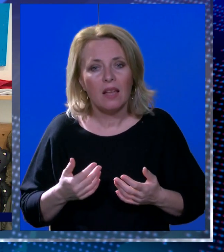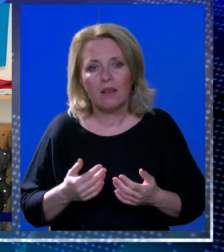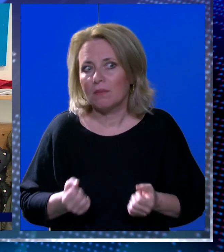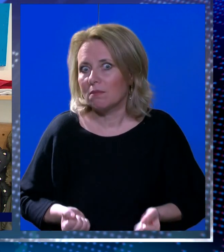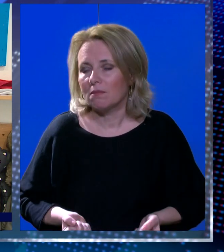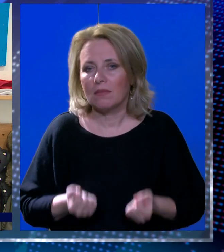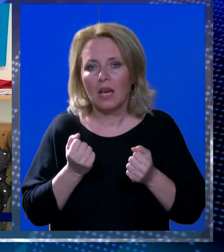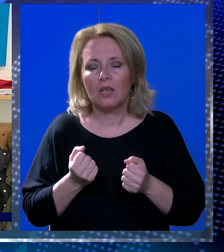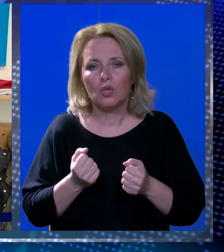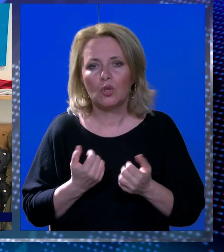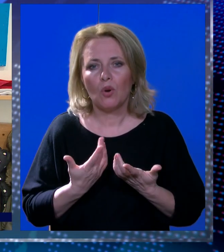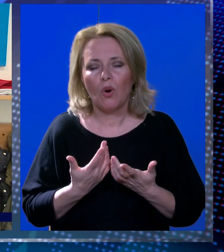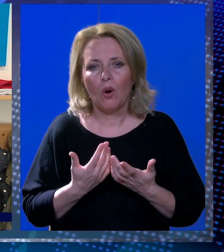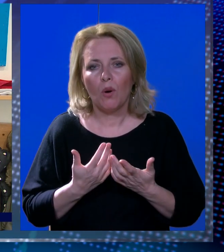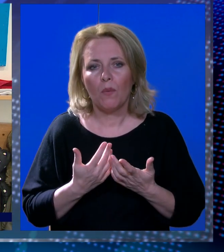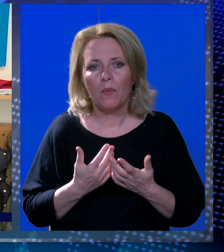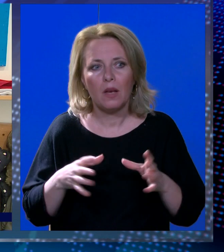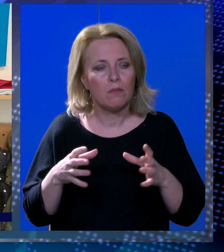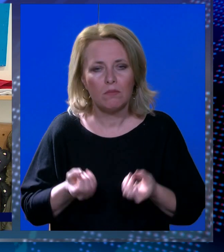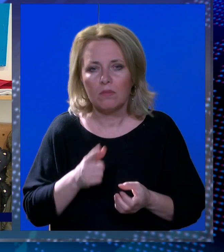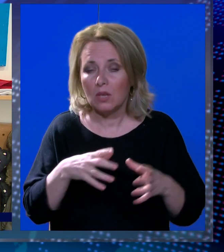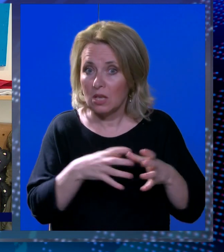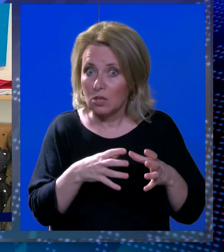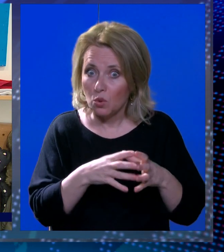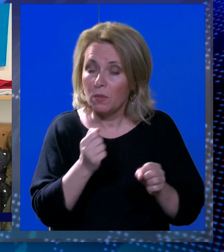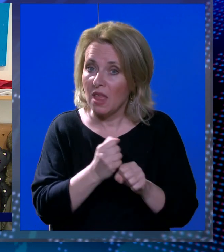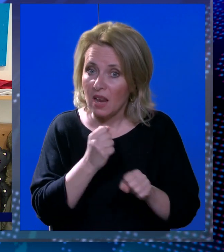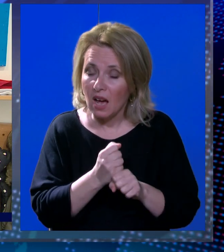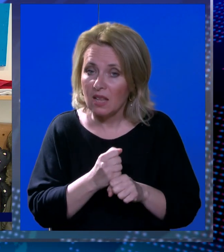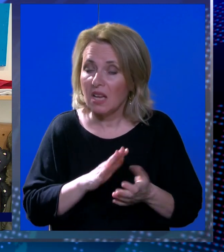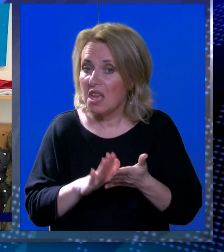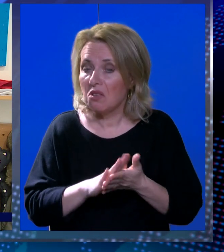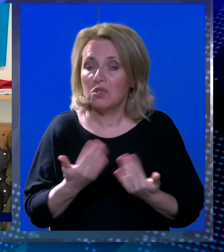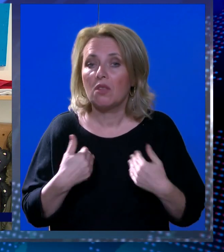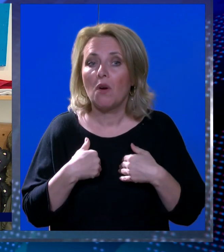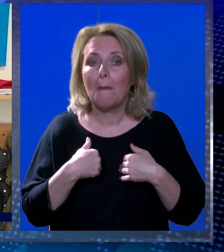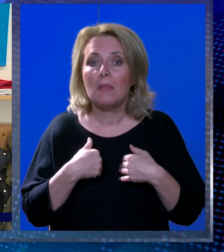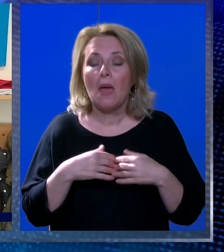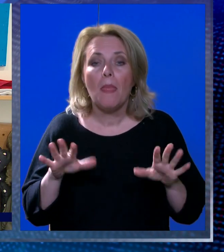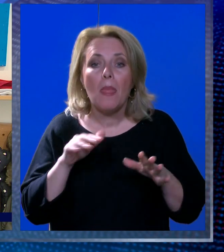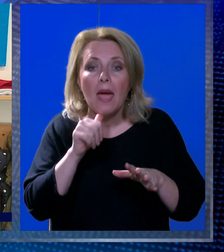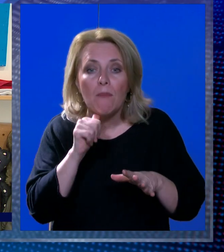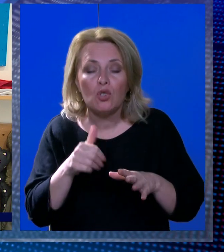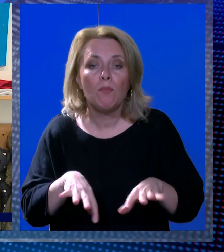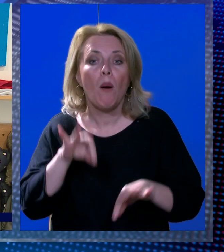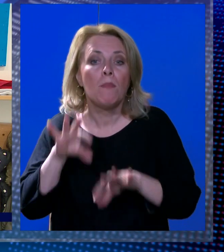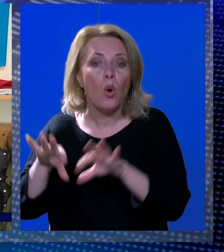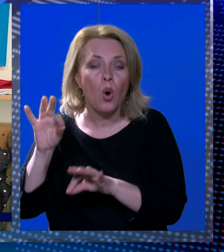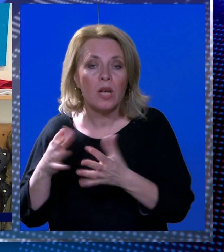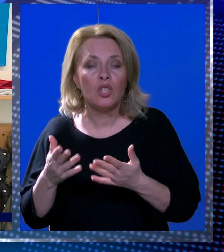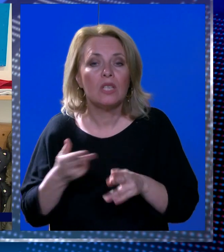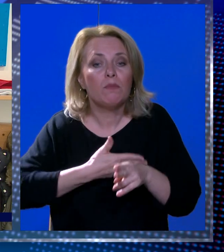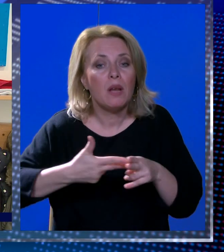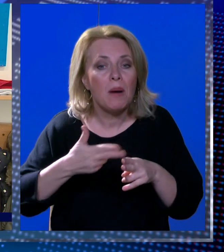ono, ne znam, karakteristična nekakva skupina radnika i jednostavno mi ne možemo naći